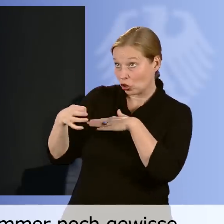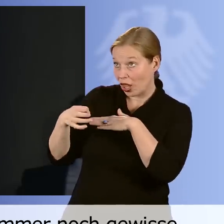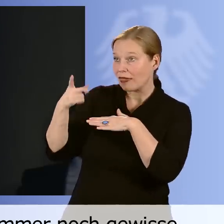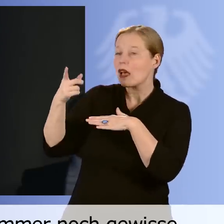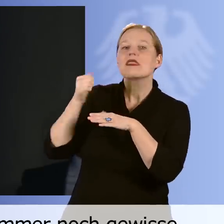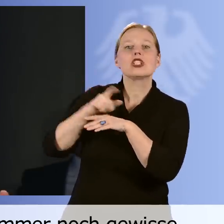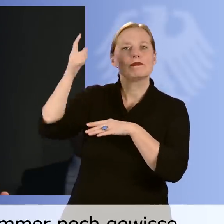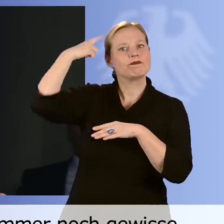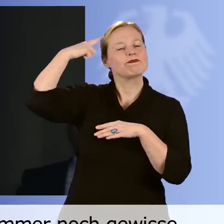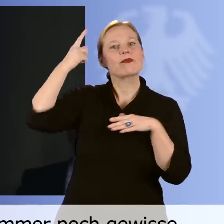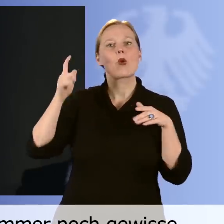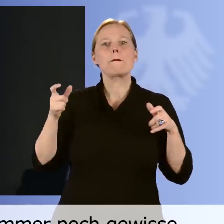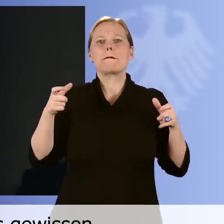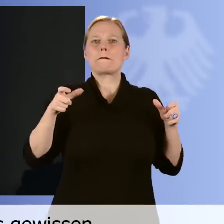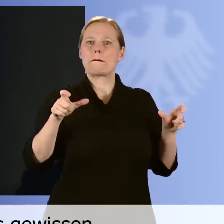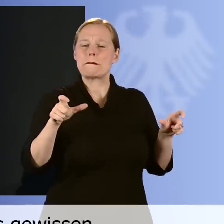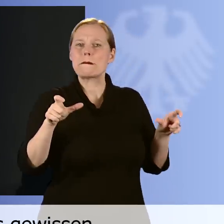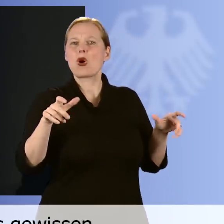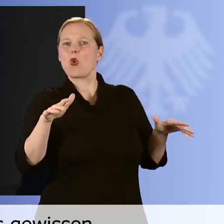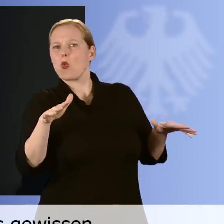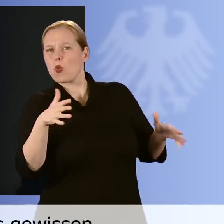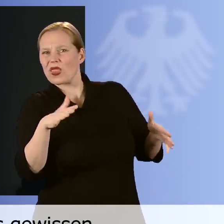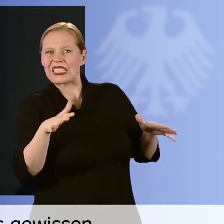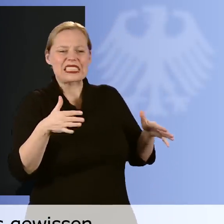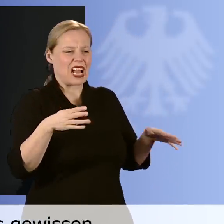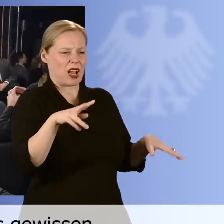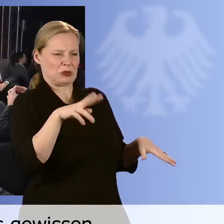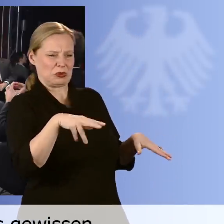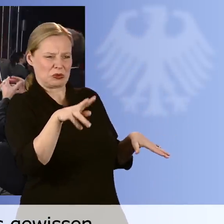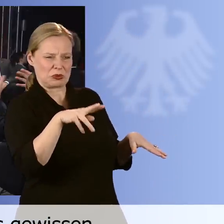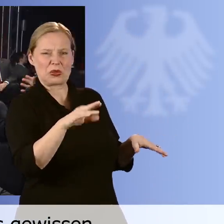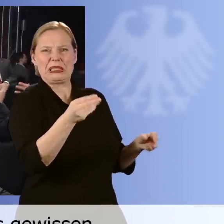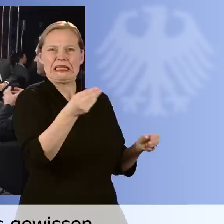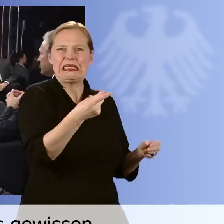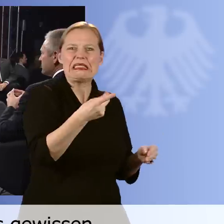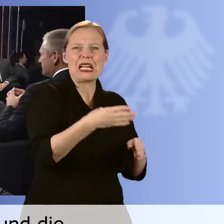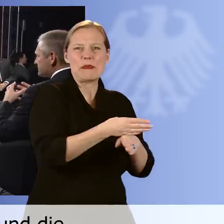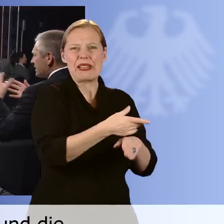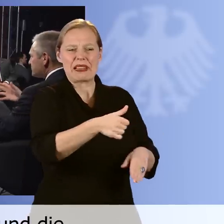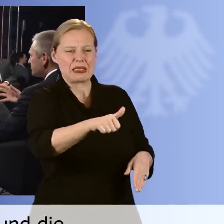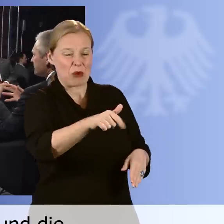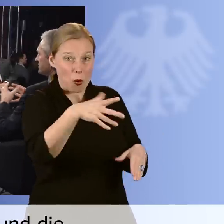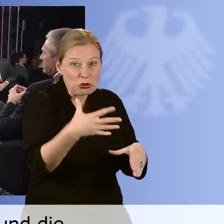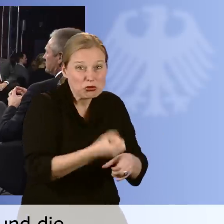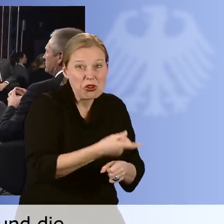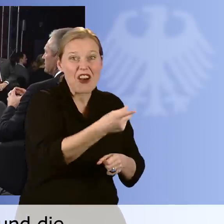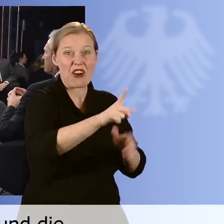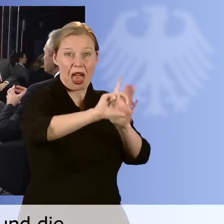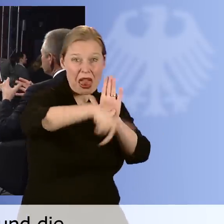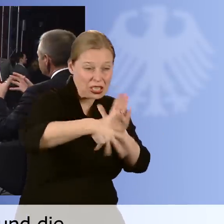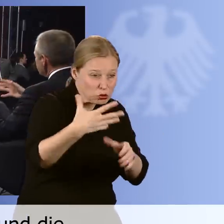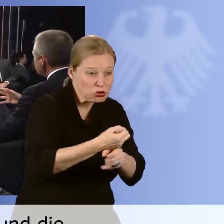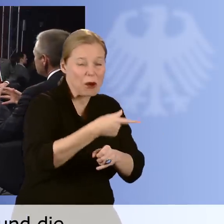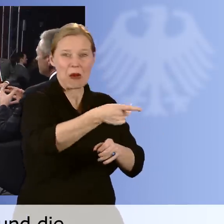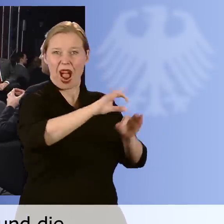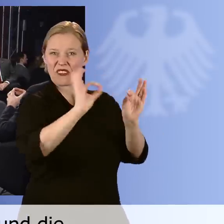ein bisschen Vorbehalte, ich würde mal sagen Unsicherheiten. Unsicherheiten, die sich aus bestimmten Stereotypen ergeben, was die Leistungsfähigkeit anbelangt,